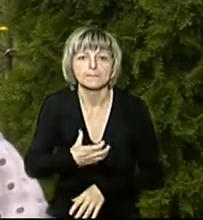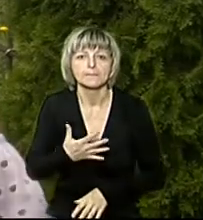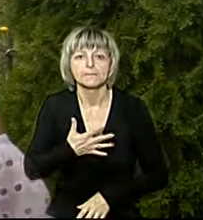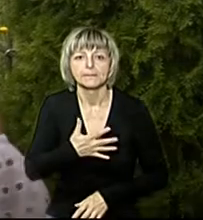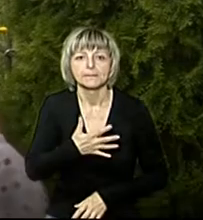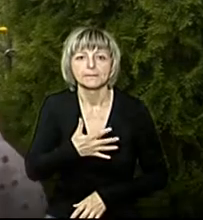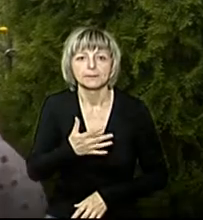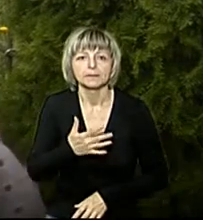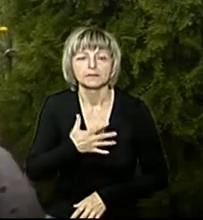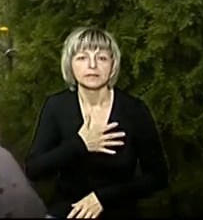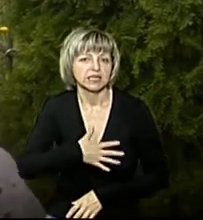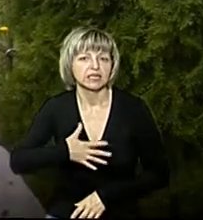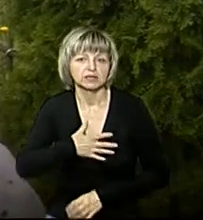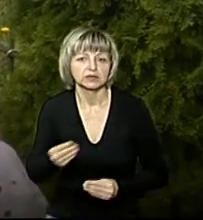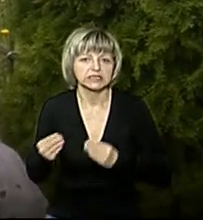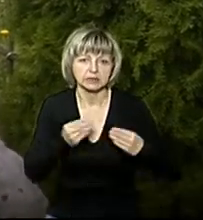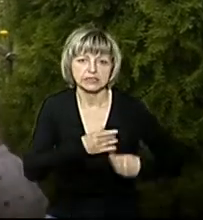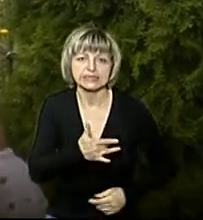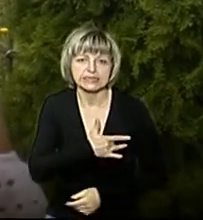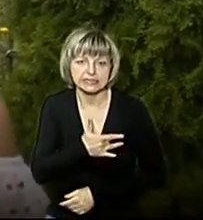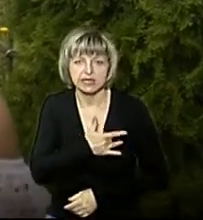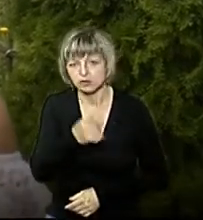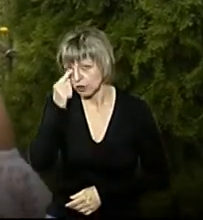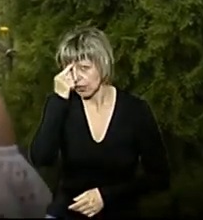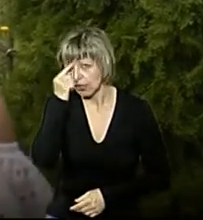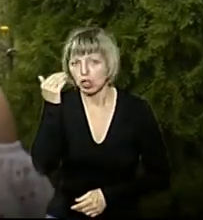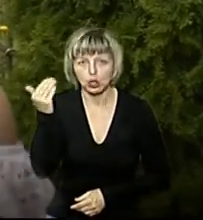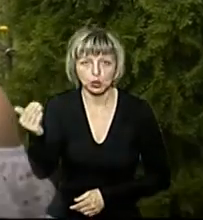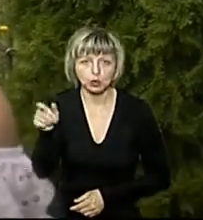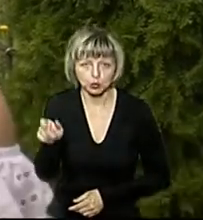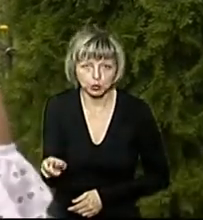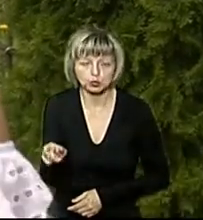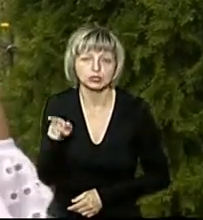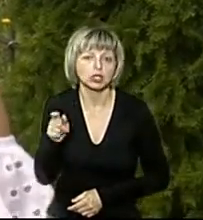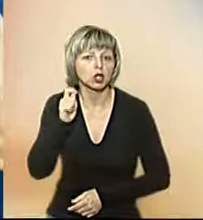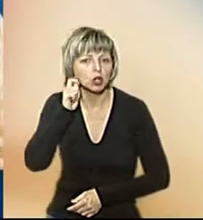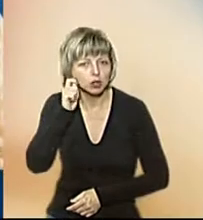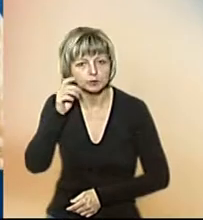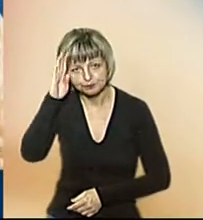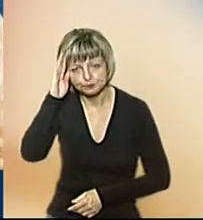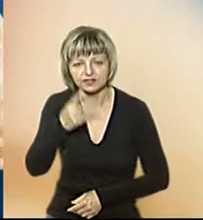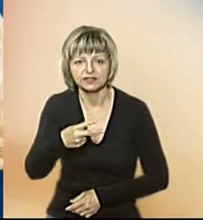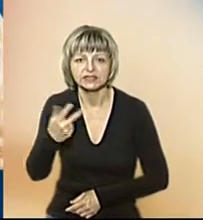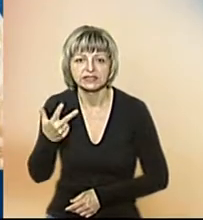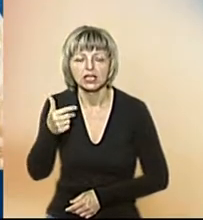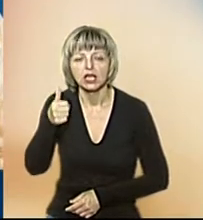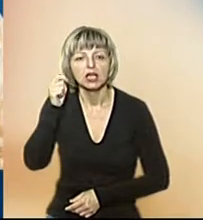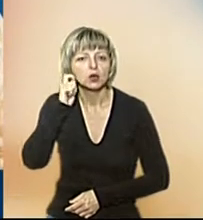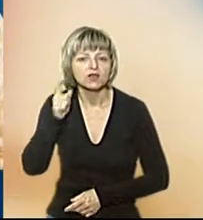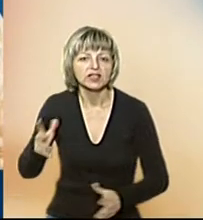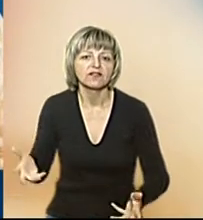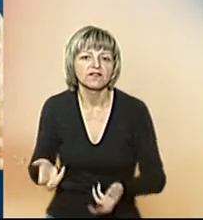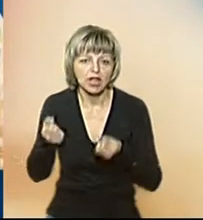трансплантацію серця. У мене трансплантоване серце індуса, хлопчика. Йому був 21 рік. Звали його Раві Давані. Він